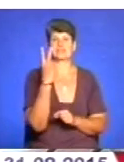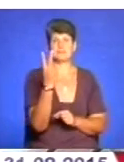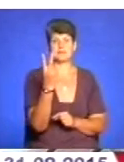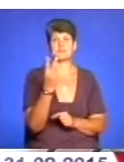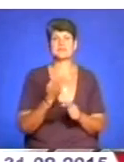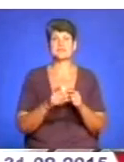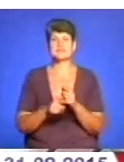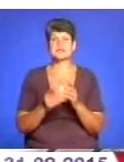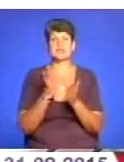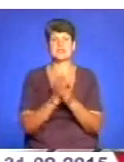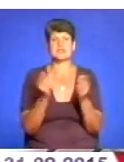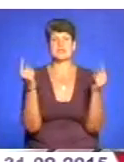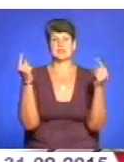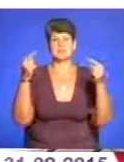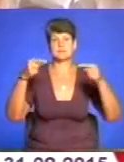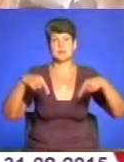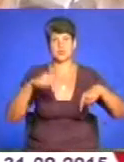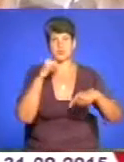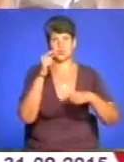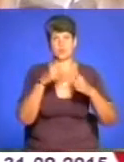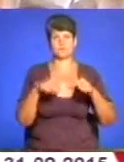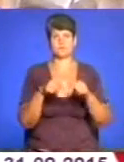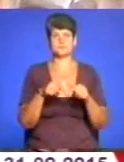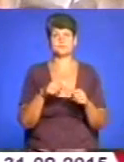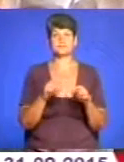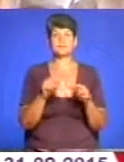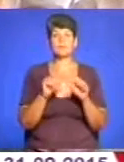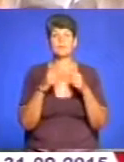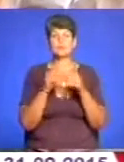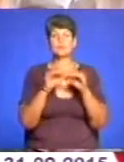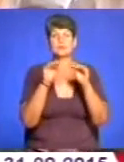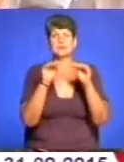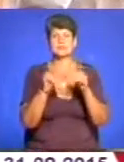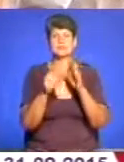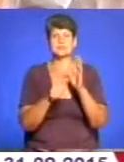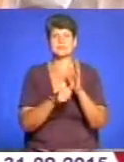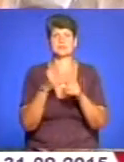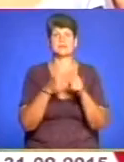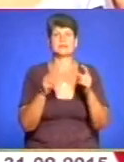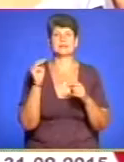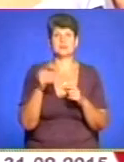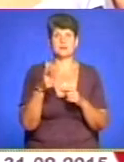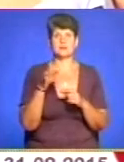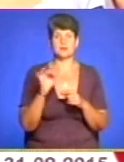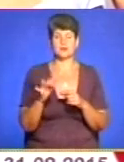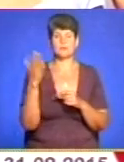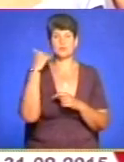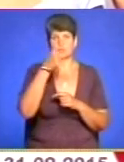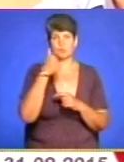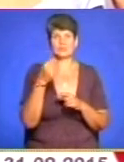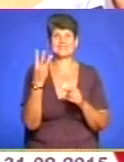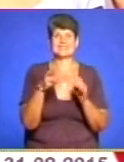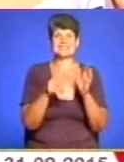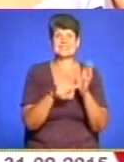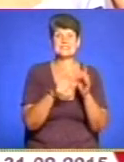свідчить про суттєвий спад цукрової галузі. Буряками засіяно 16,5 тисяч гектарів. Торік було 36,5